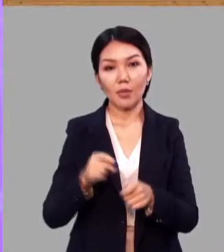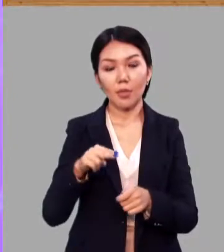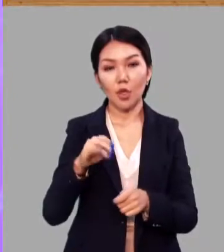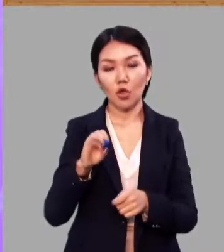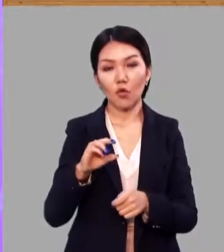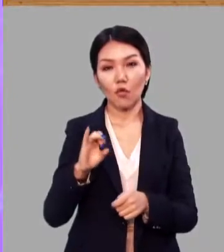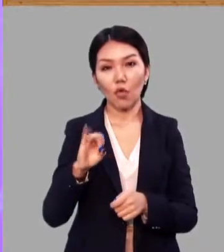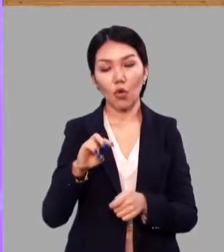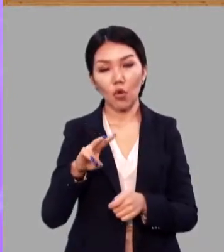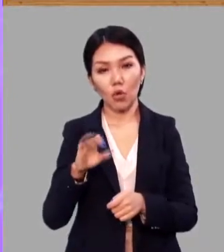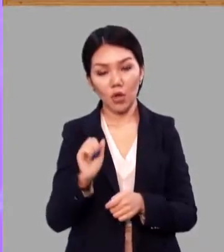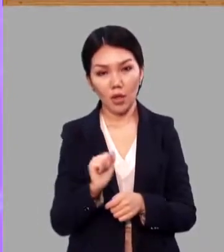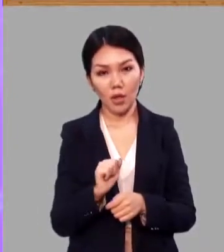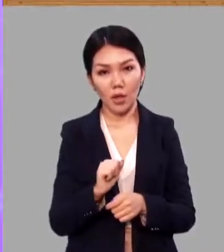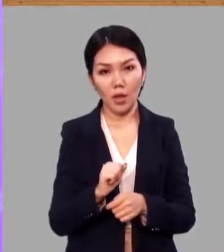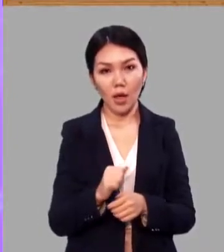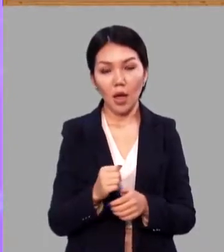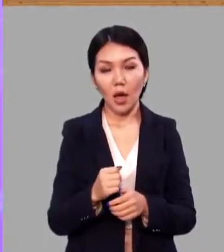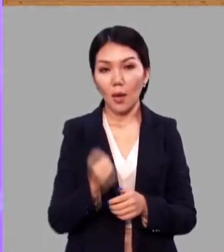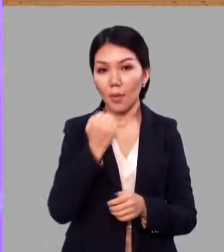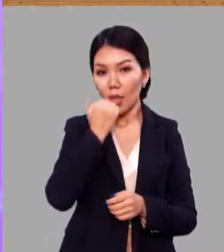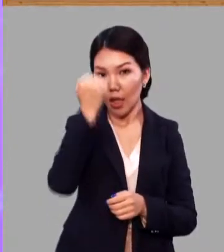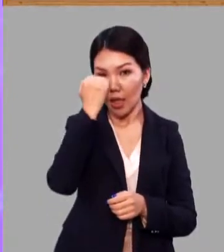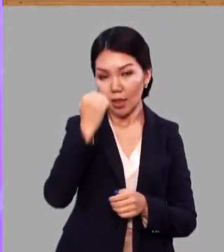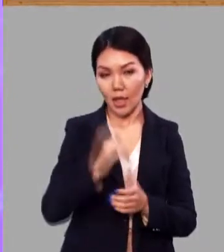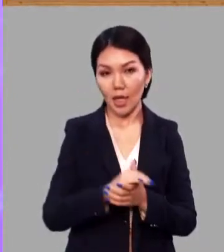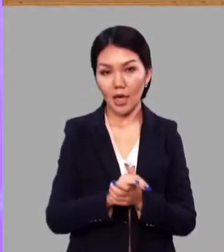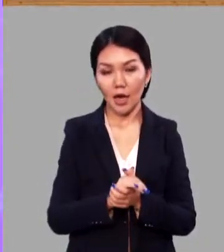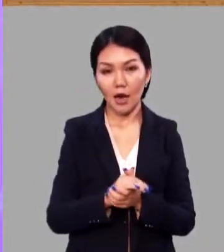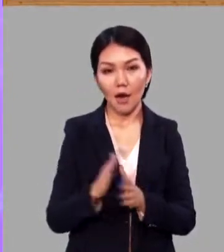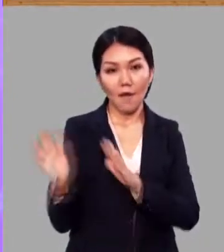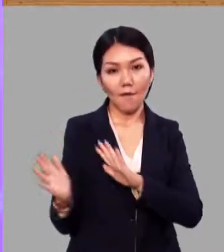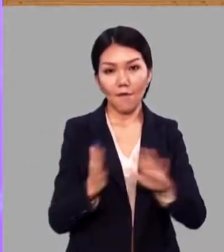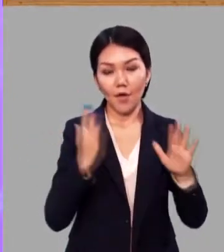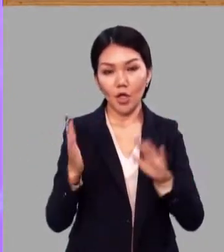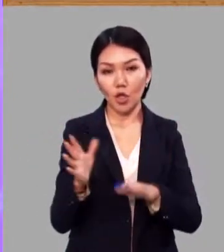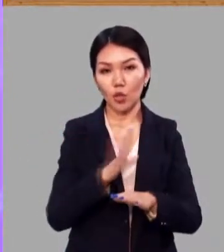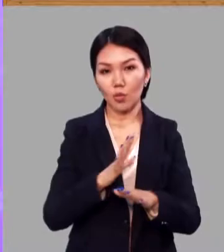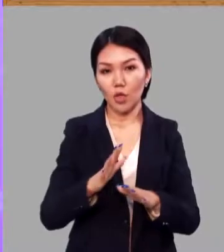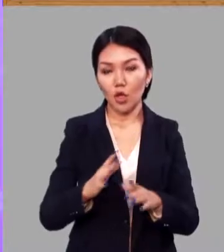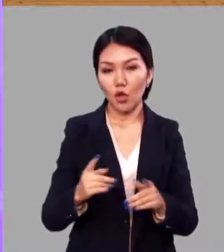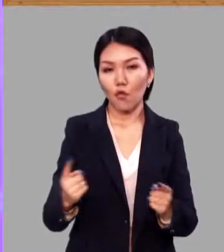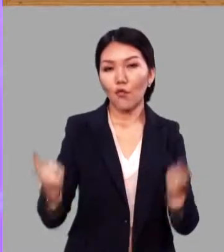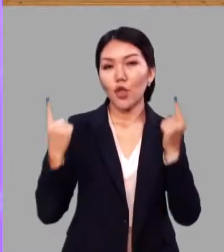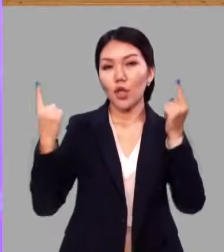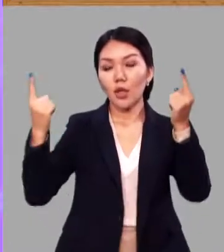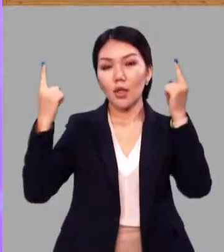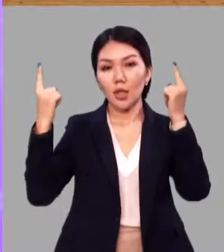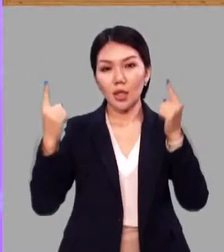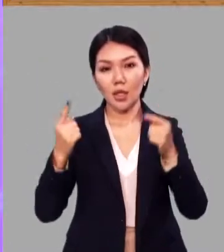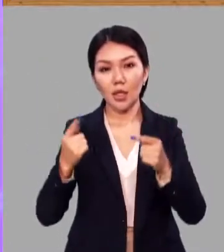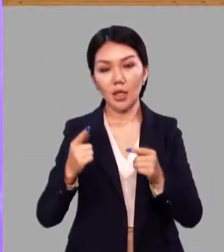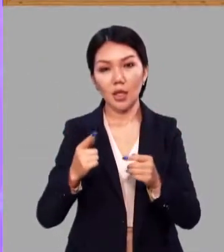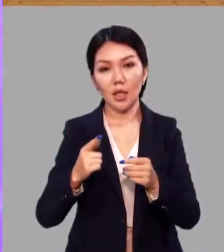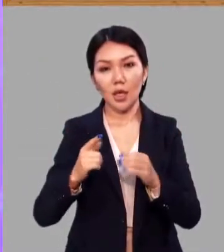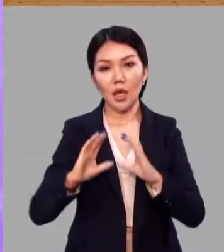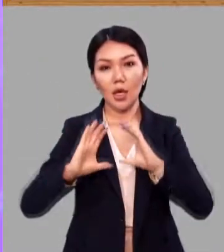Благодаря ветру произошли великие географические события.